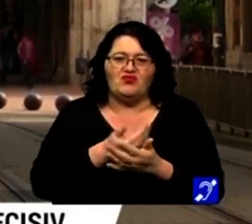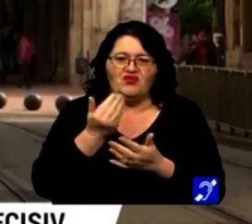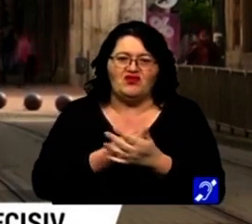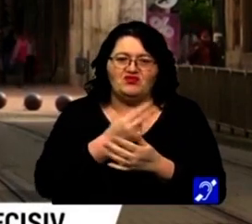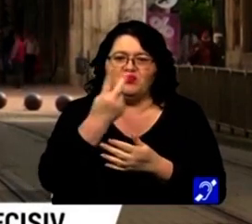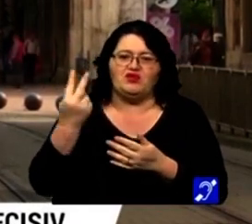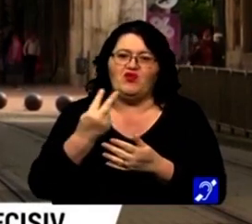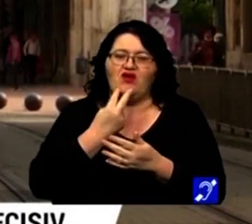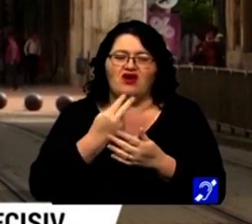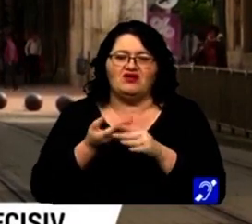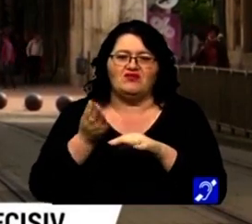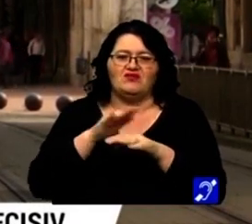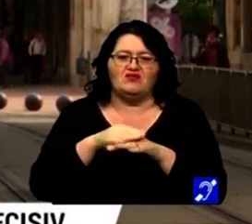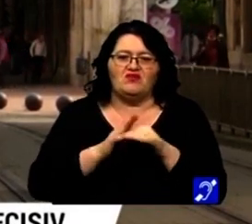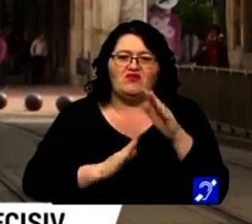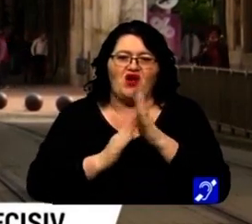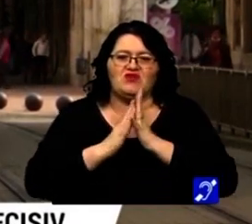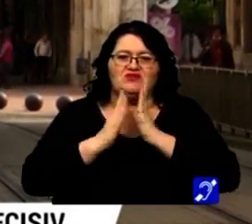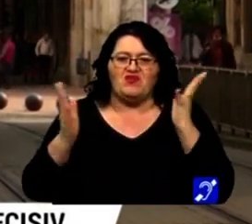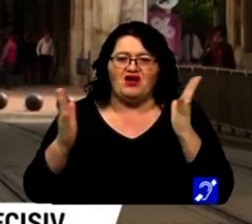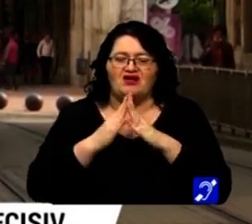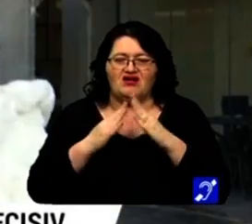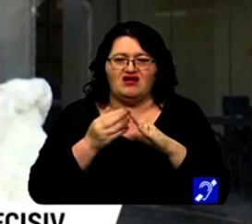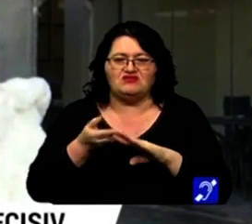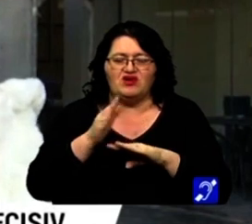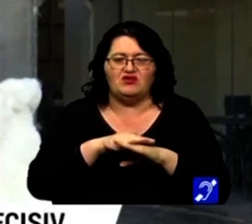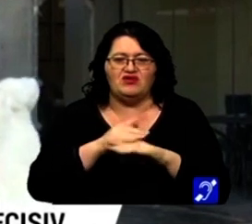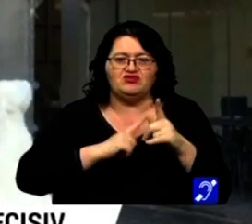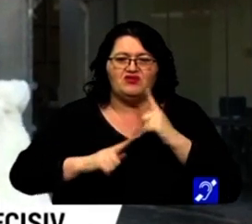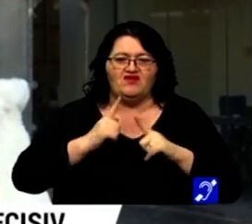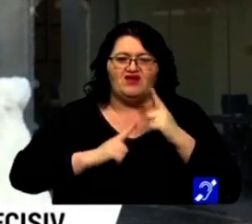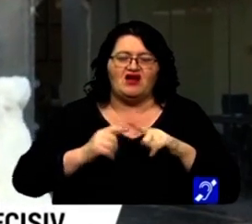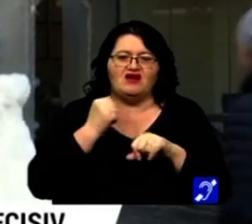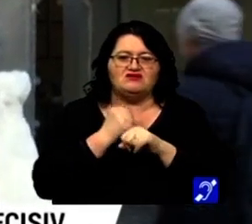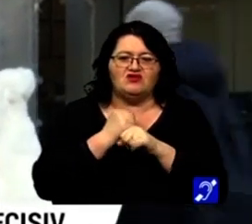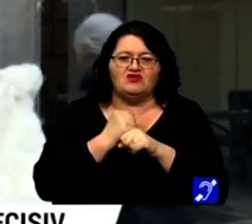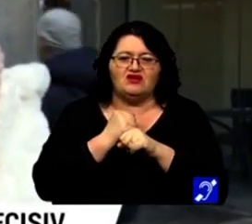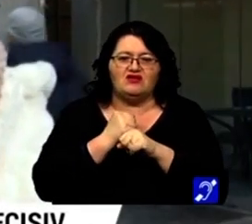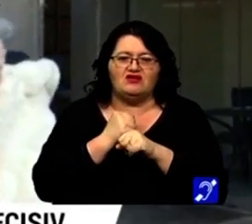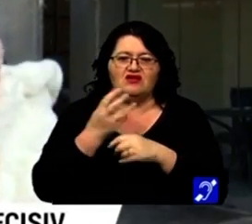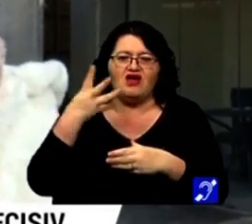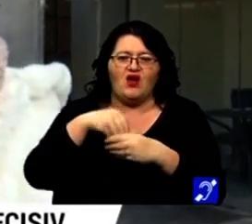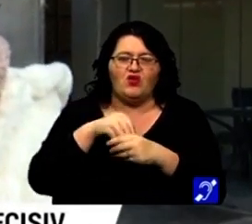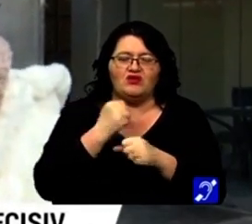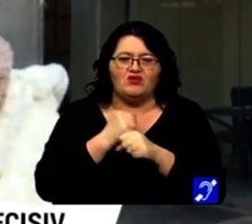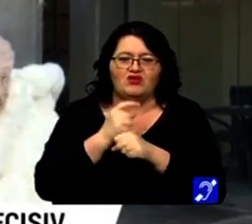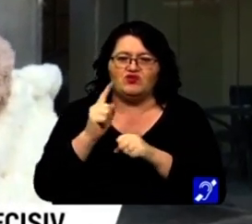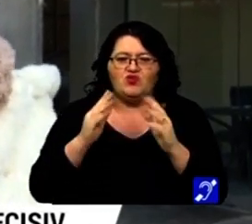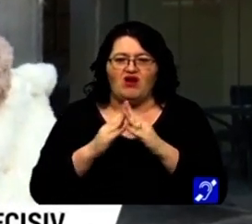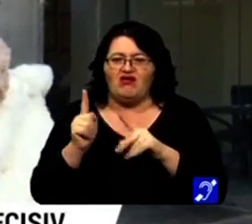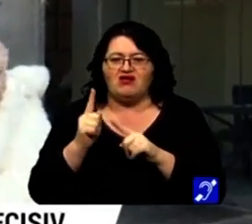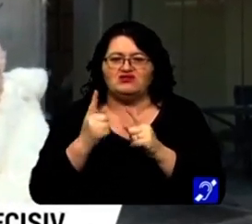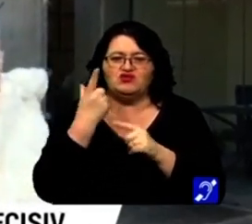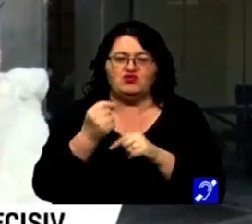după 2 ani în care am avut un repaus mare. Sincer, aș prefera să lucrez la locul de muncă, nu acasă, nu hybrid,